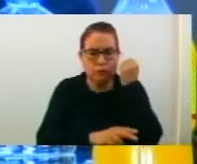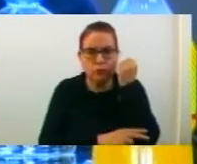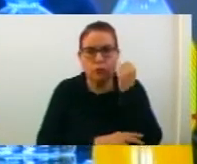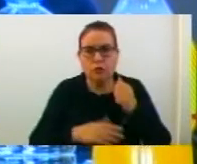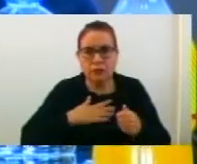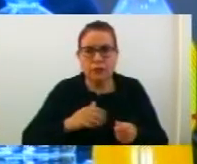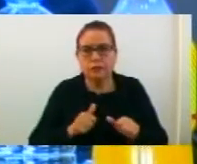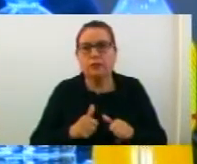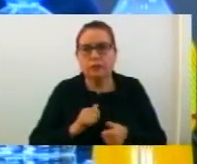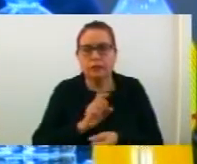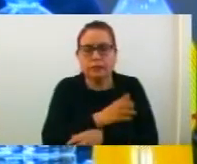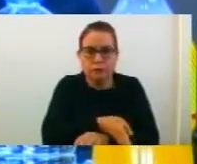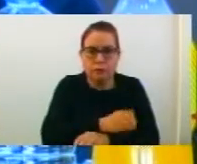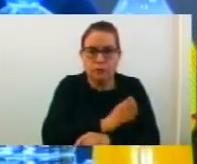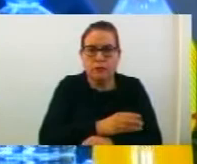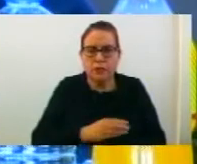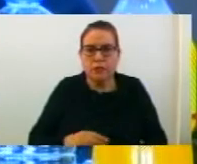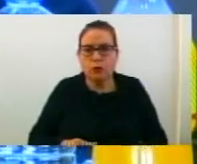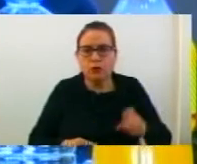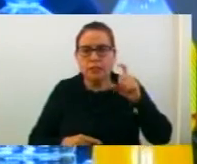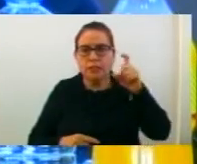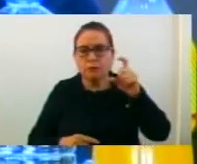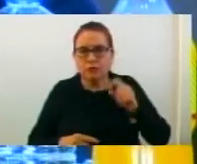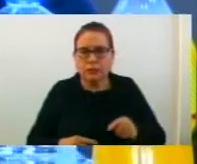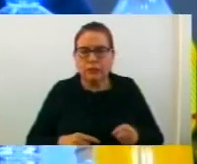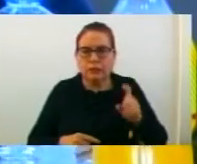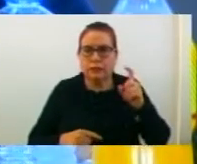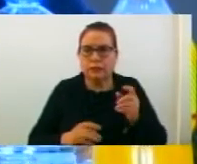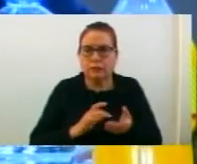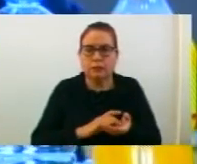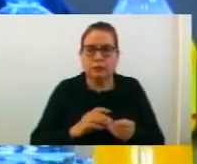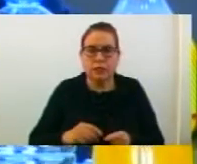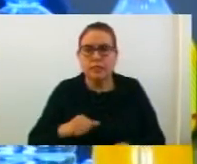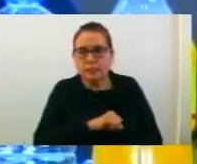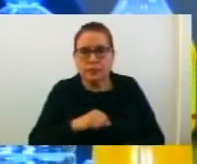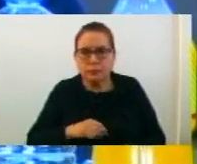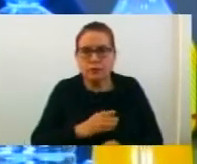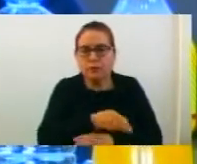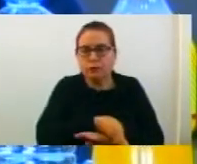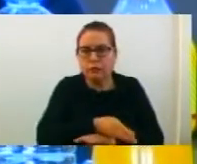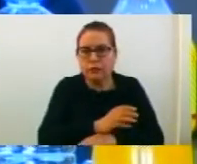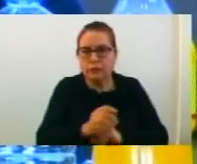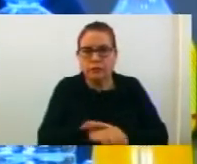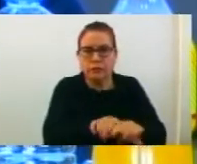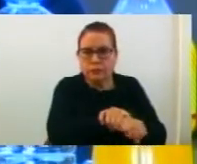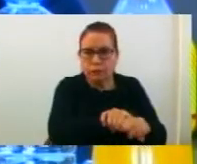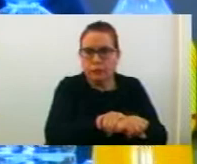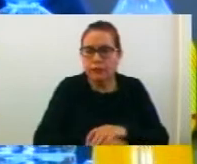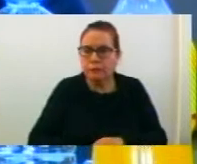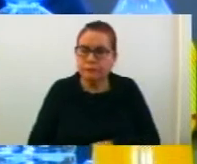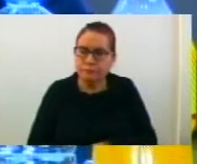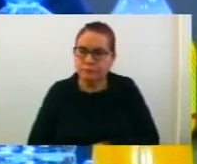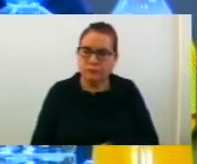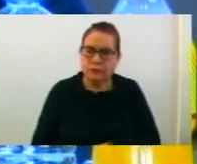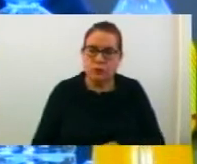во клубови и за упис во Спорска гимназија дисперзирана паралелка за футбол. По обсежната расправа, комисијата